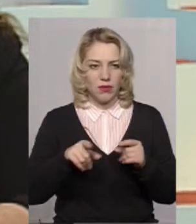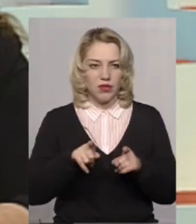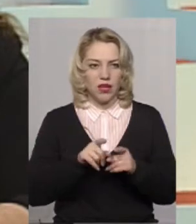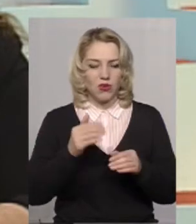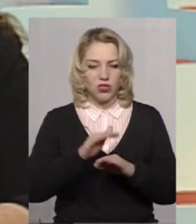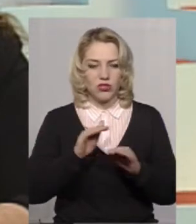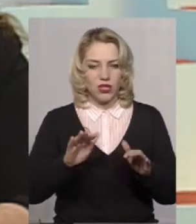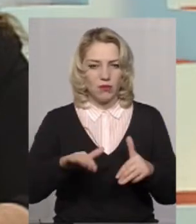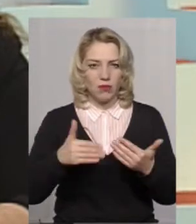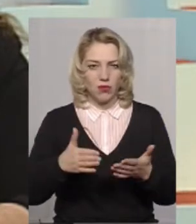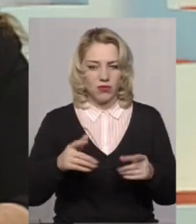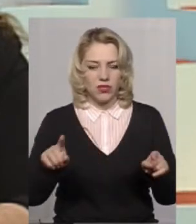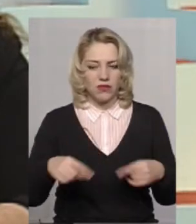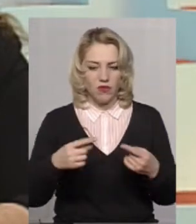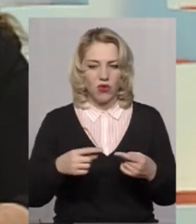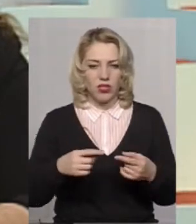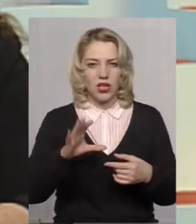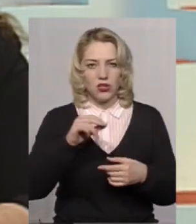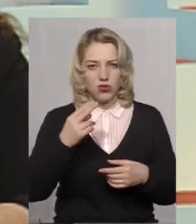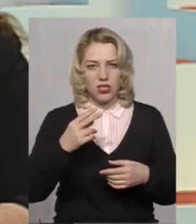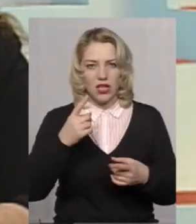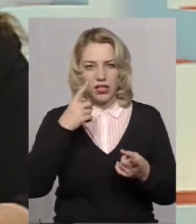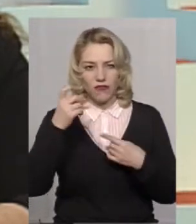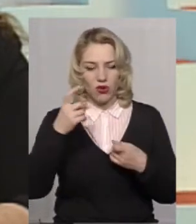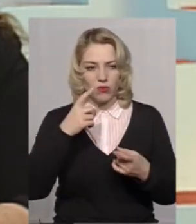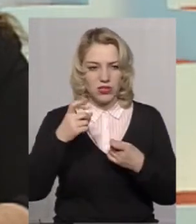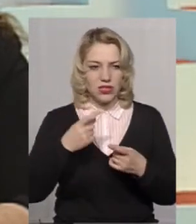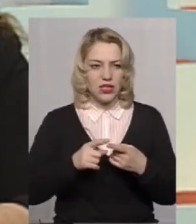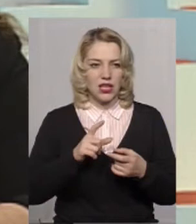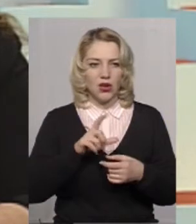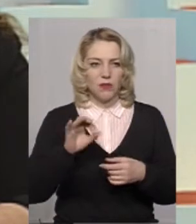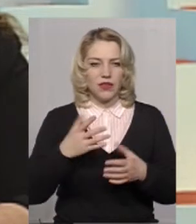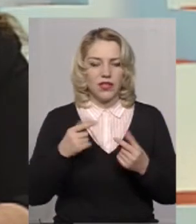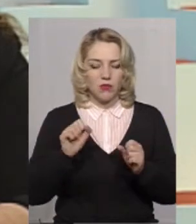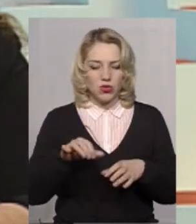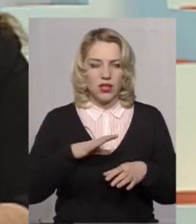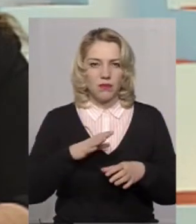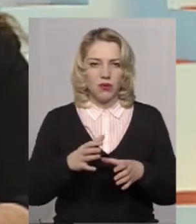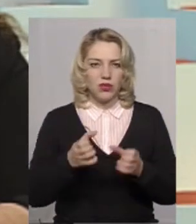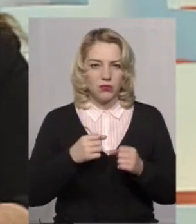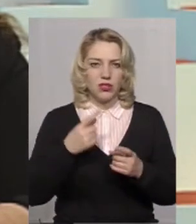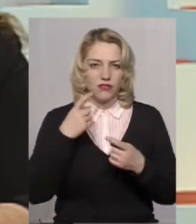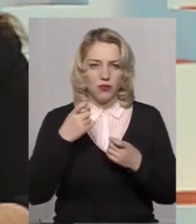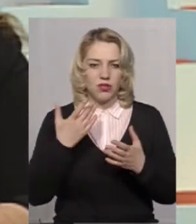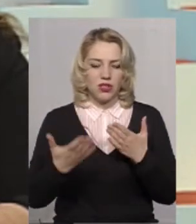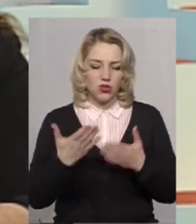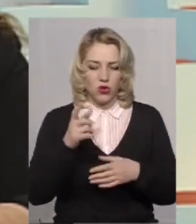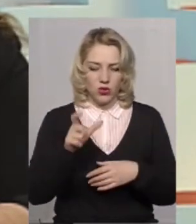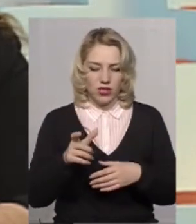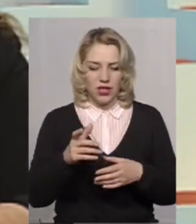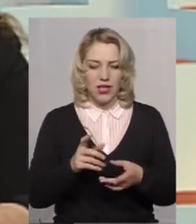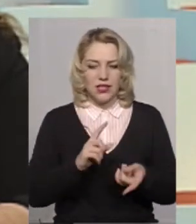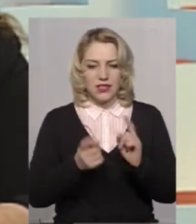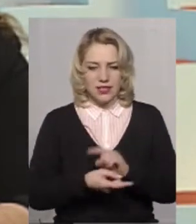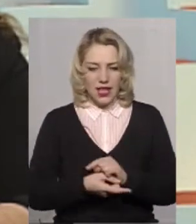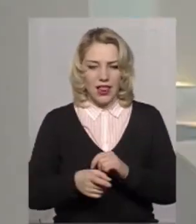Також вони пропонували створити соціальний інформаційний хаб, тобто, де можна отримати інформацію, наприклад, якщо людина стала жертвою,